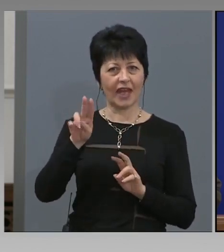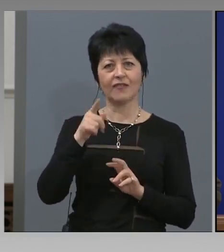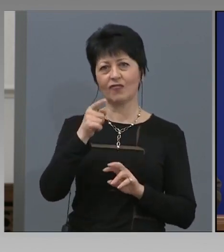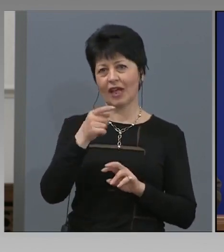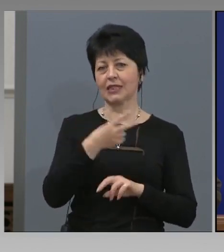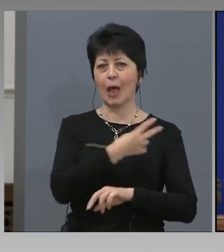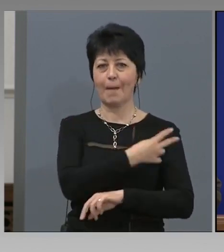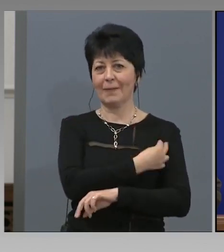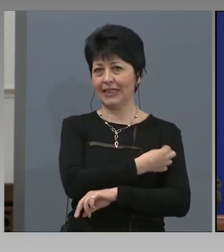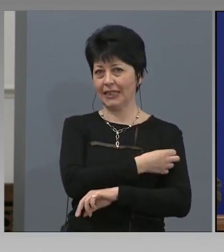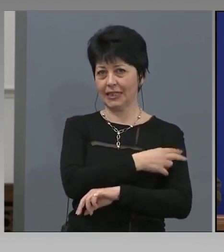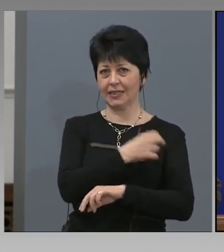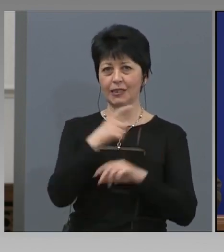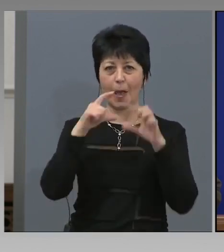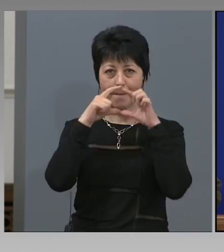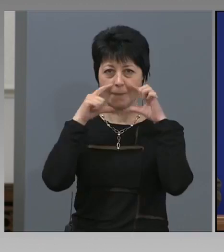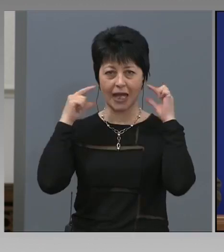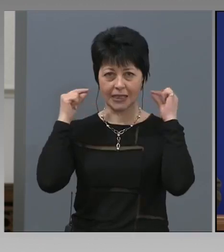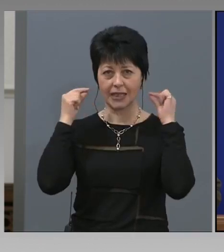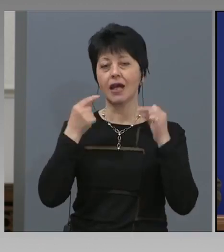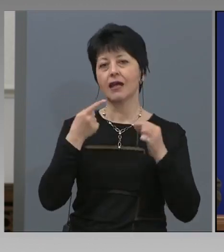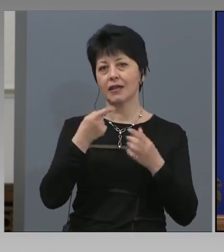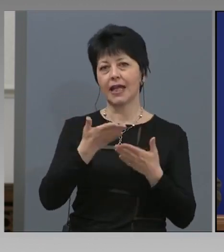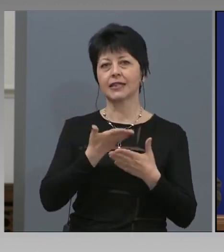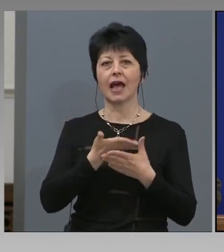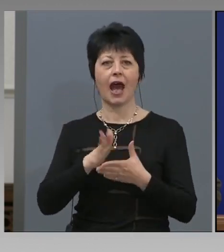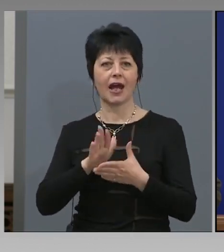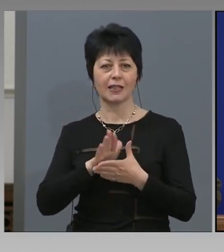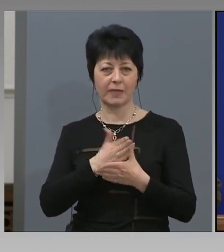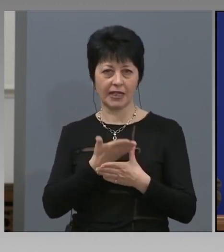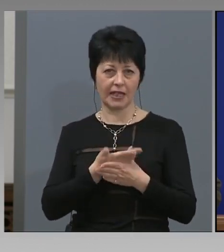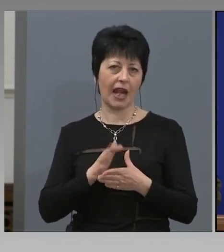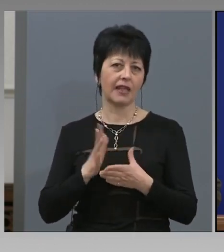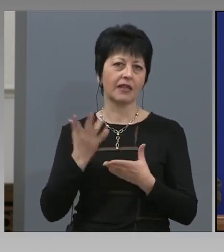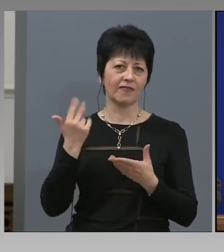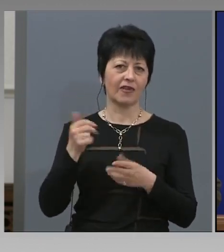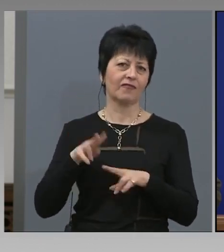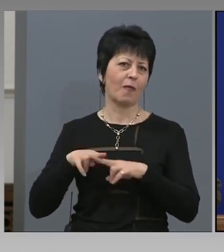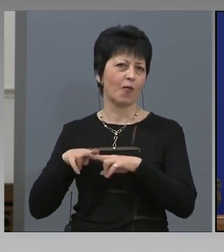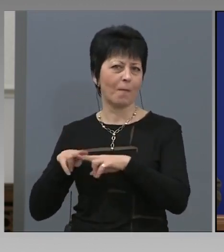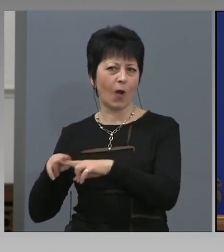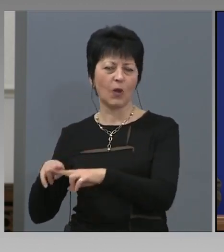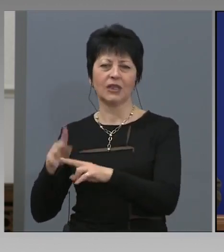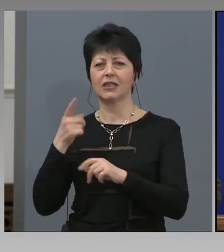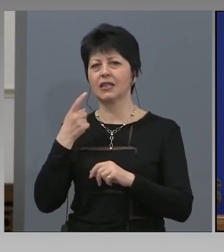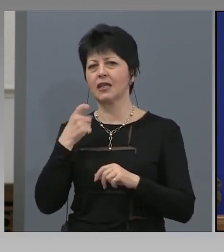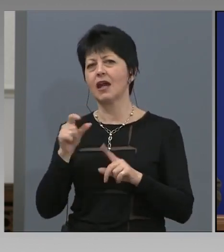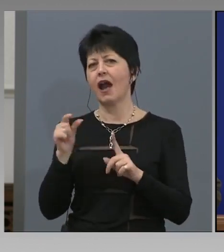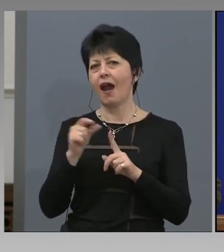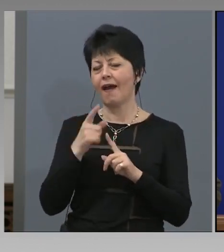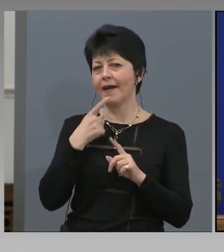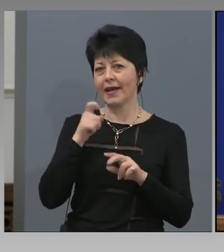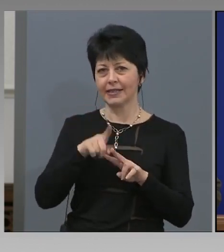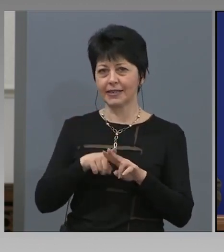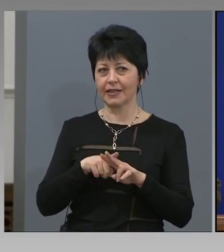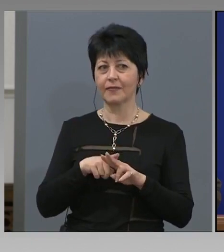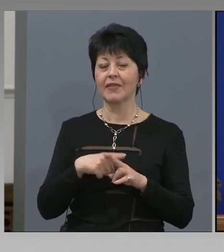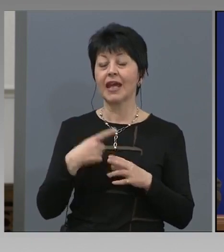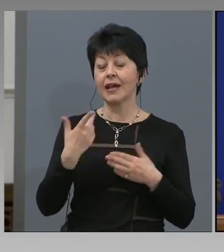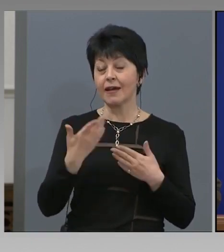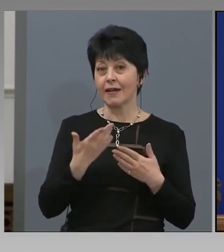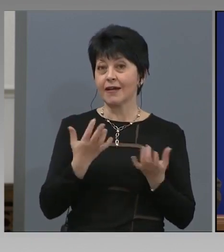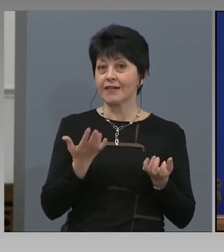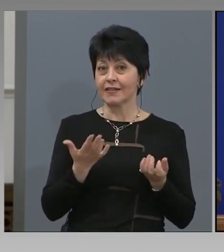разпределени по съответните резиите и съответните лечебни заведения. Що се отнася до респираторите? Това